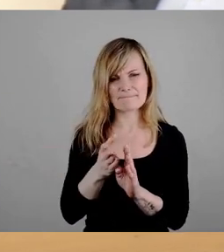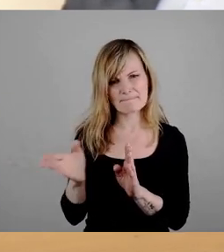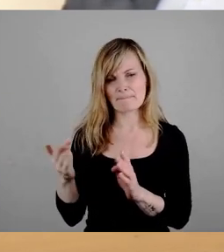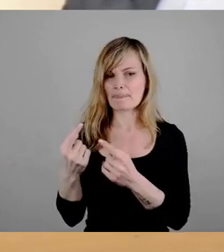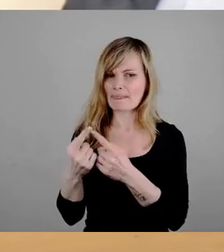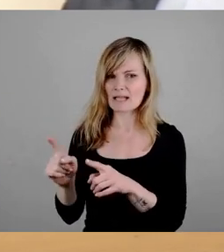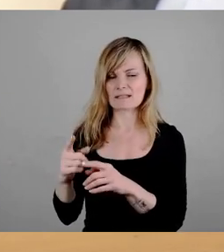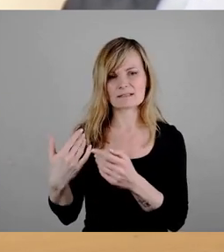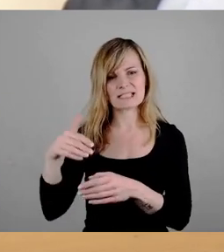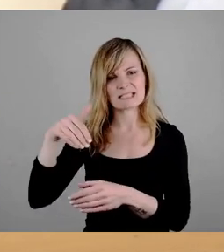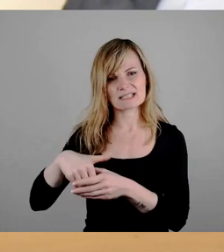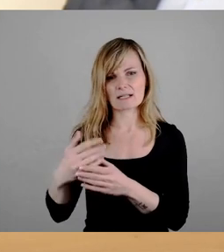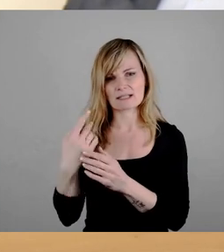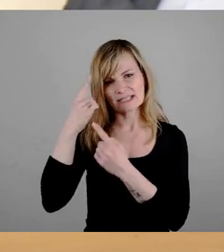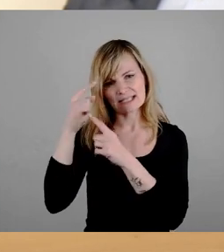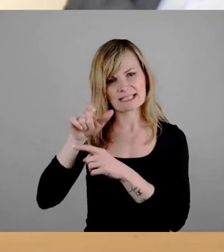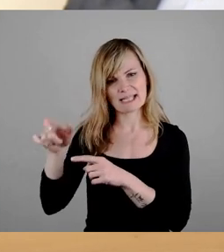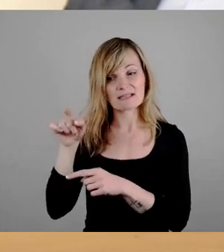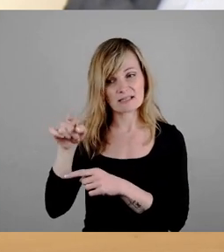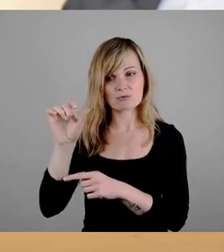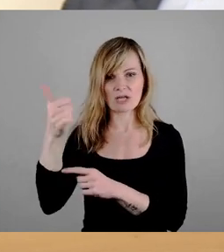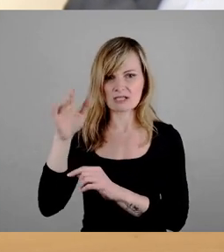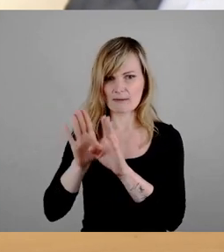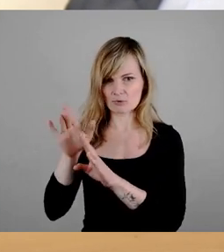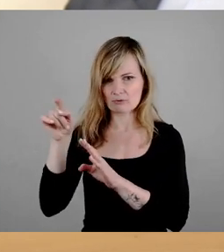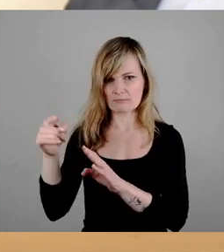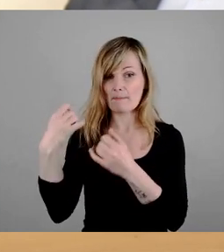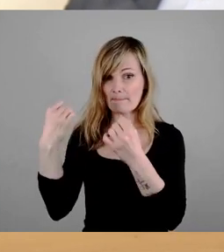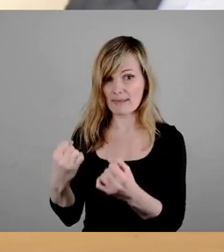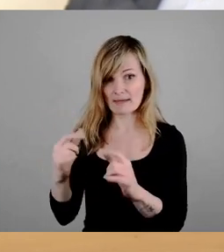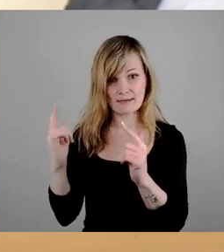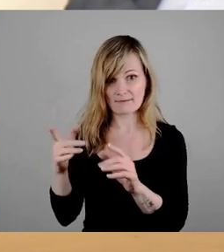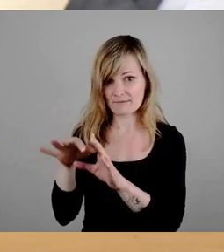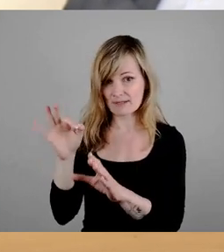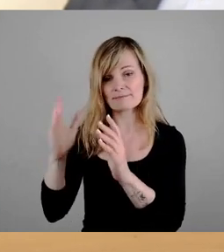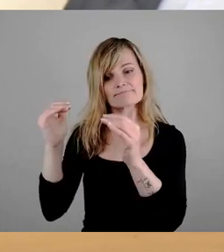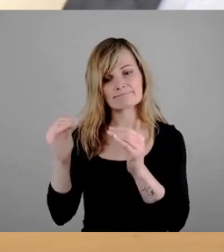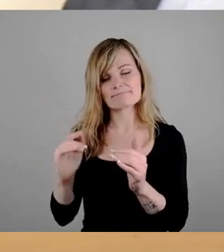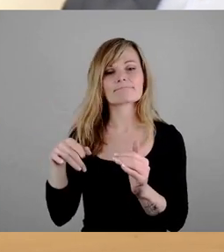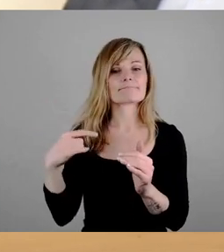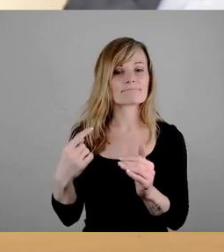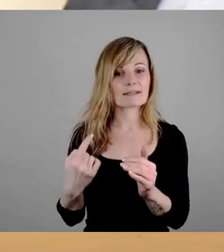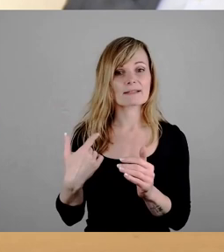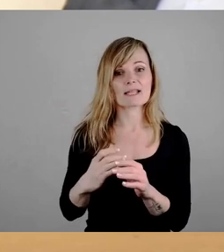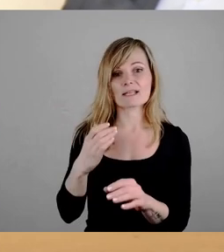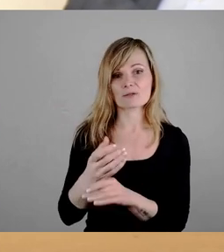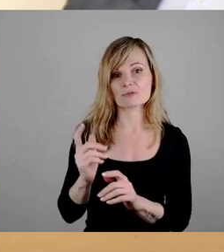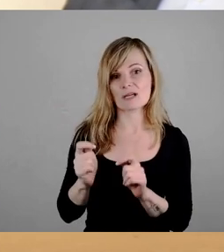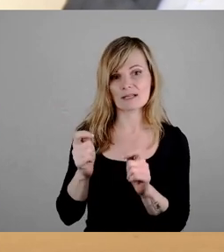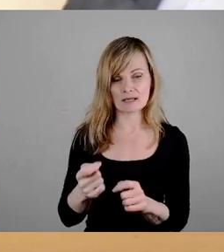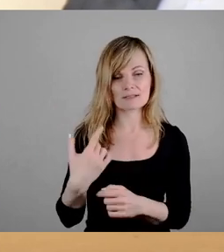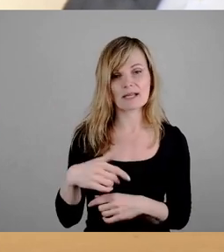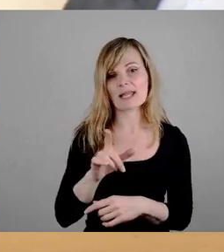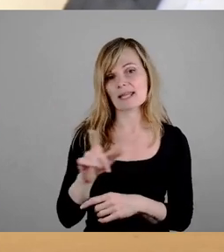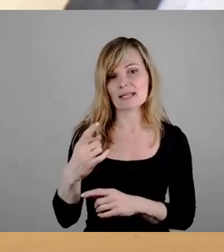abstimmen. Wenn der keine Mehrheit gefunden hat, dann würde als nächster der Ersetzungsantrag Linke kommen.